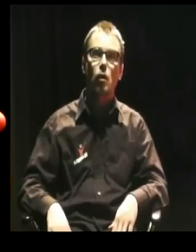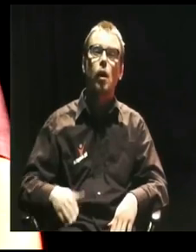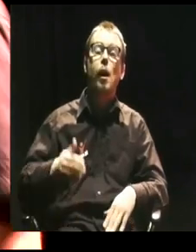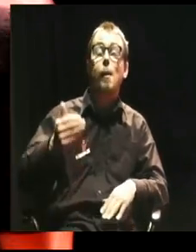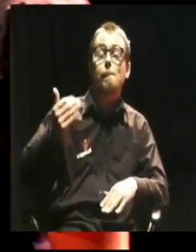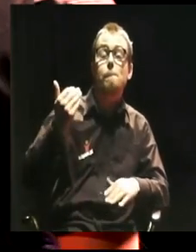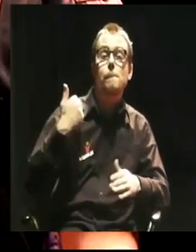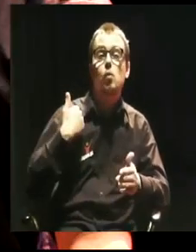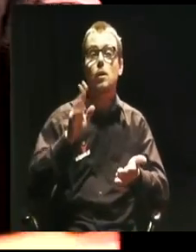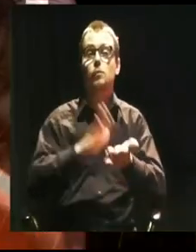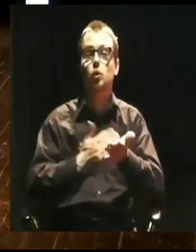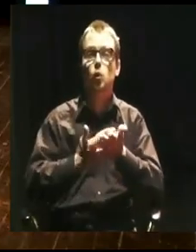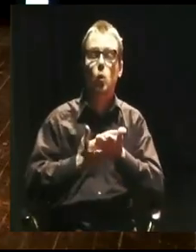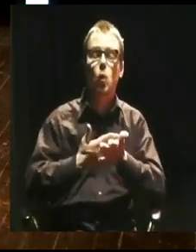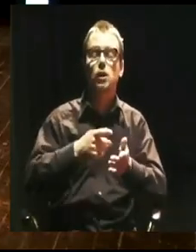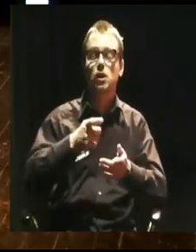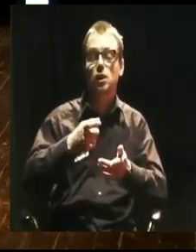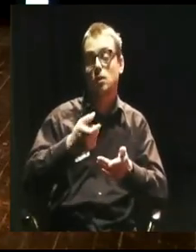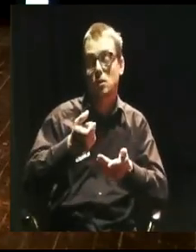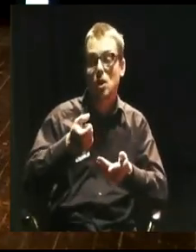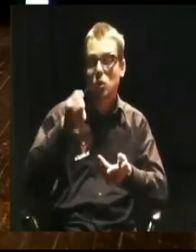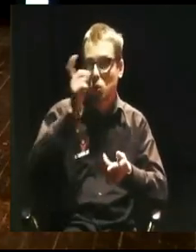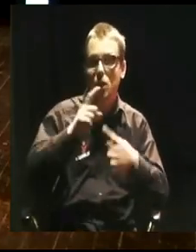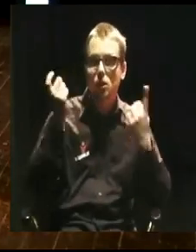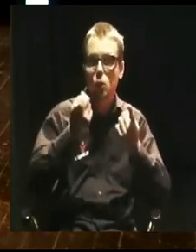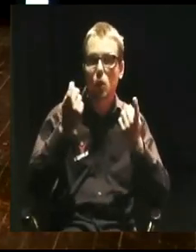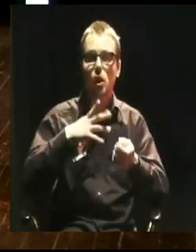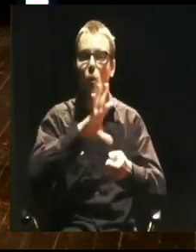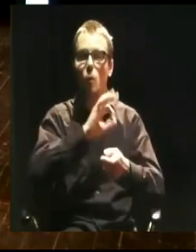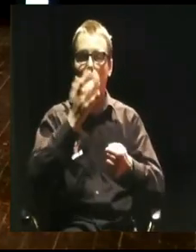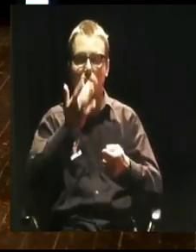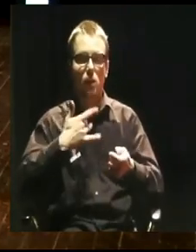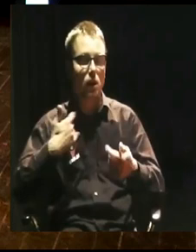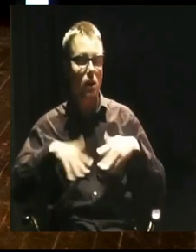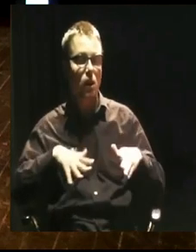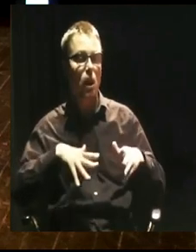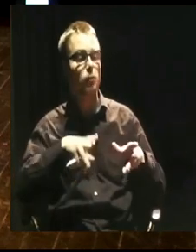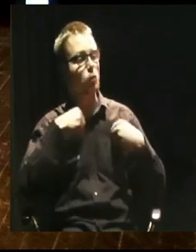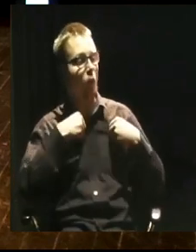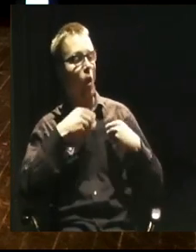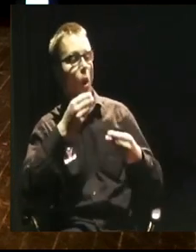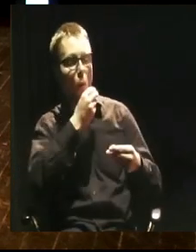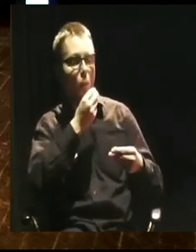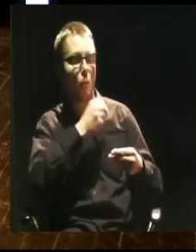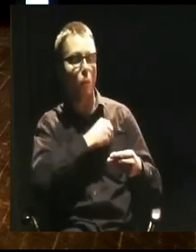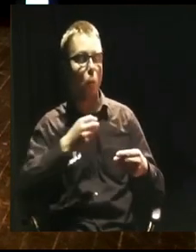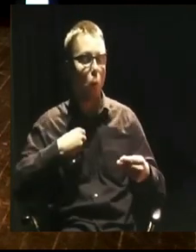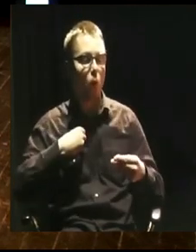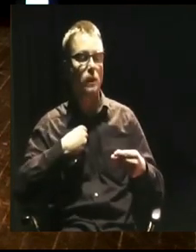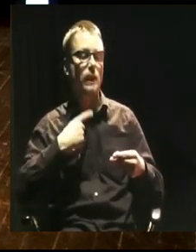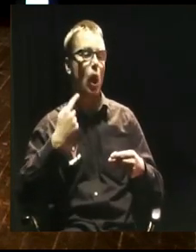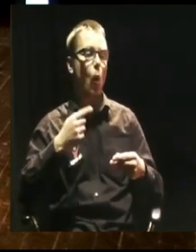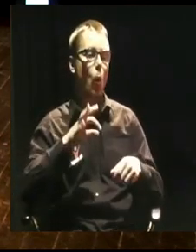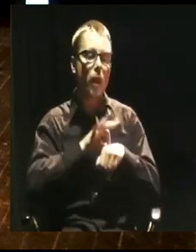To dzisiaj by nie było może takiego płaczu, a ci ludzie mogliby zarabiać konkretne pieniądze, a nie płakać, że nie mają za co. Albo robić jakieś inne